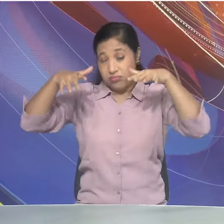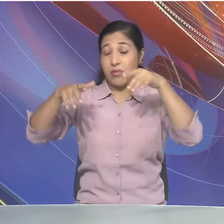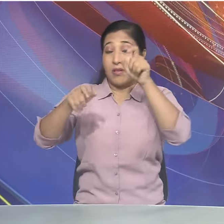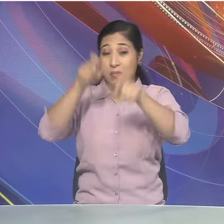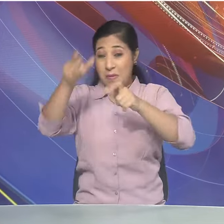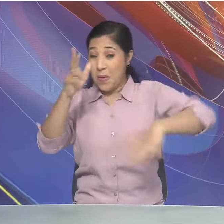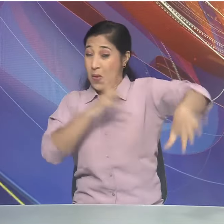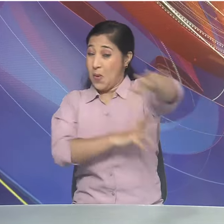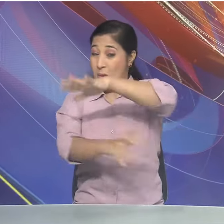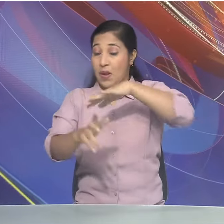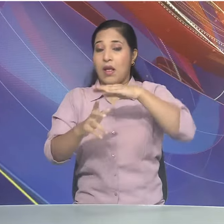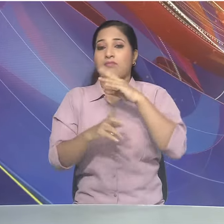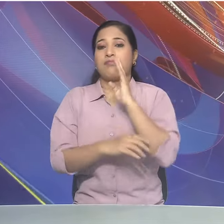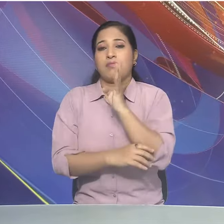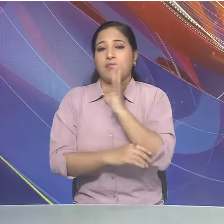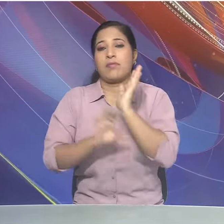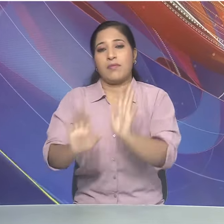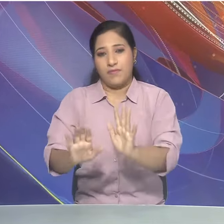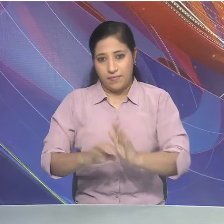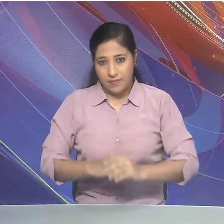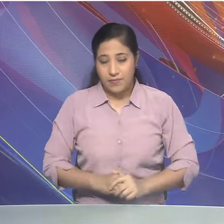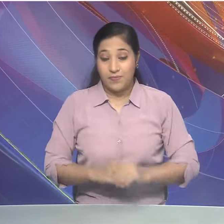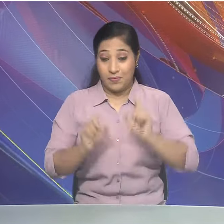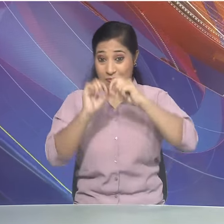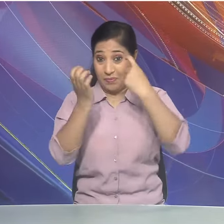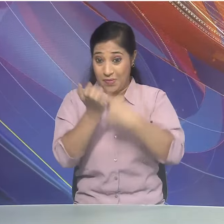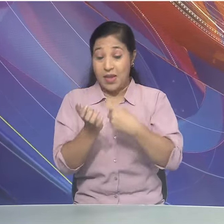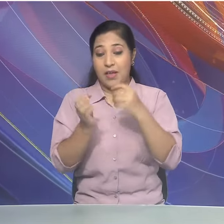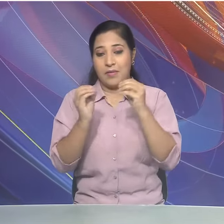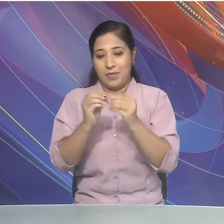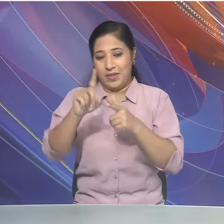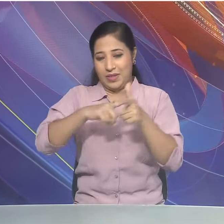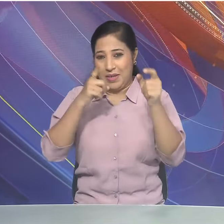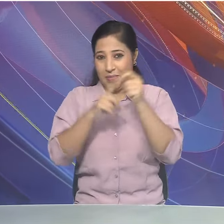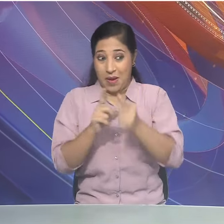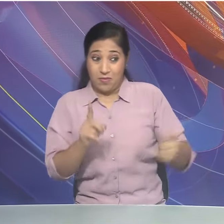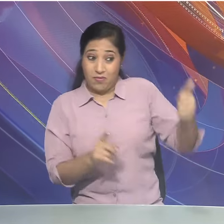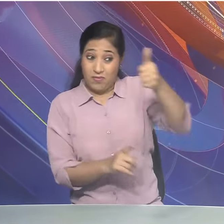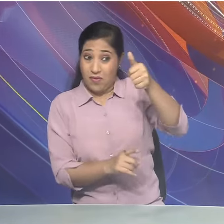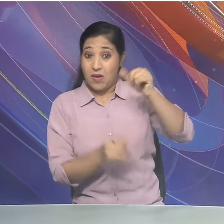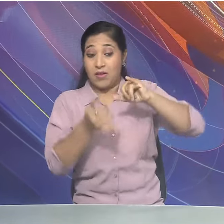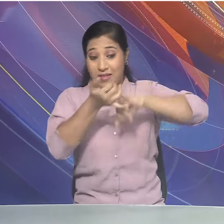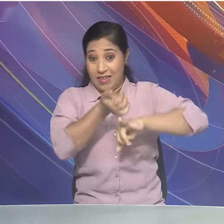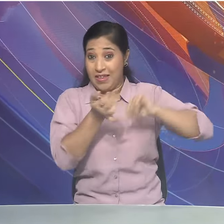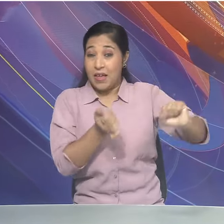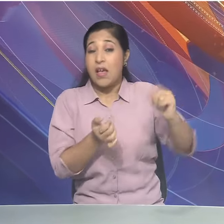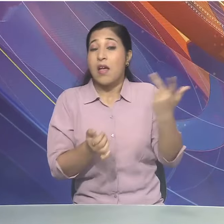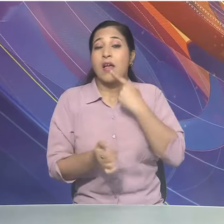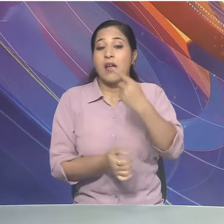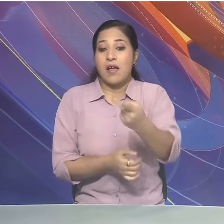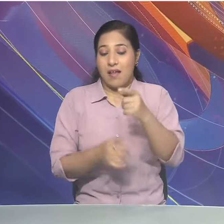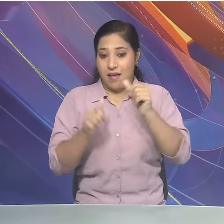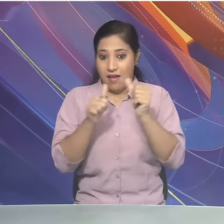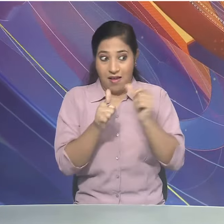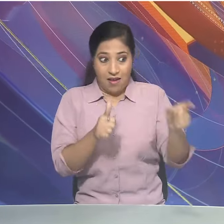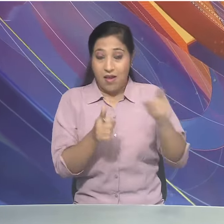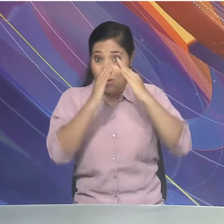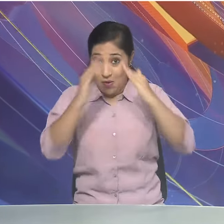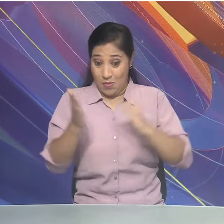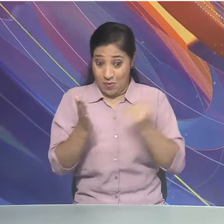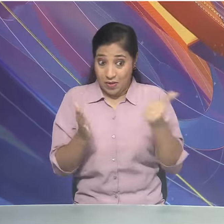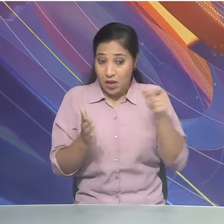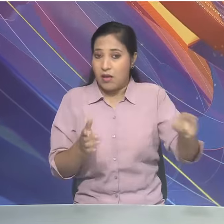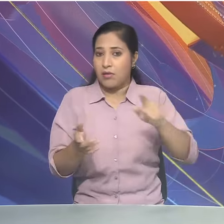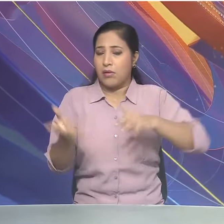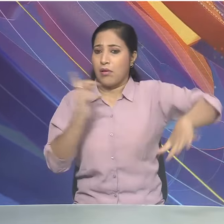संबोधित करेंगे। बिहार भाजपाध्यक्ष संजय जैस्वाल ने बताया कि अमिशा का दौरा राज्जी